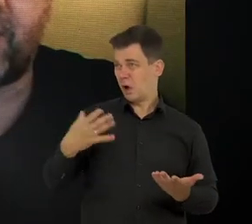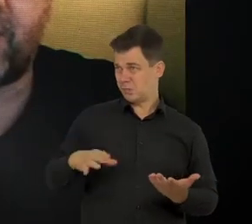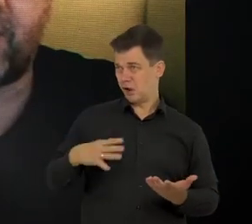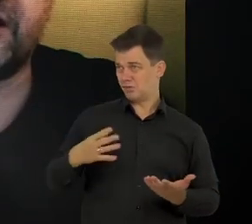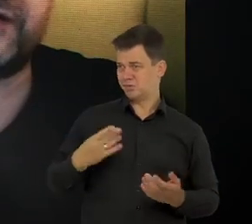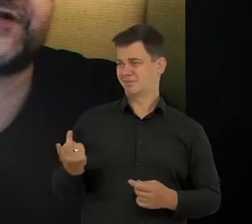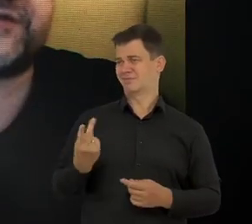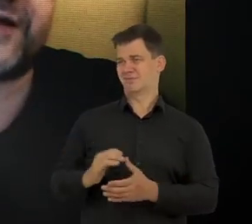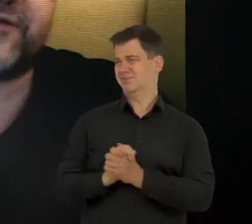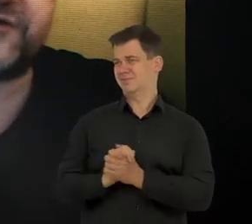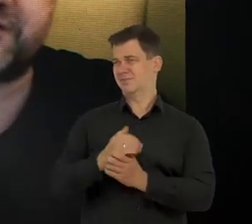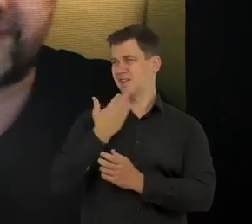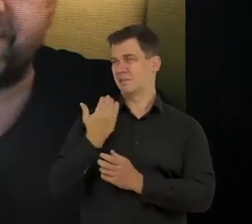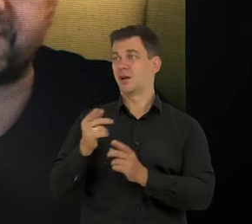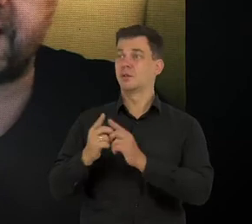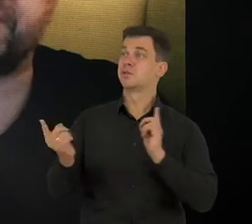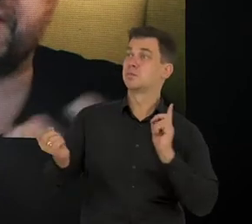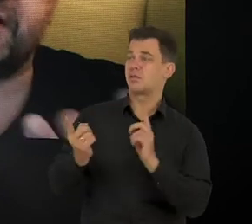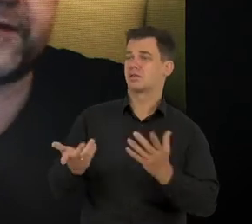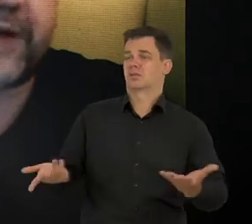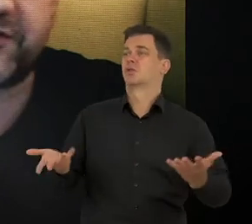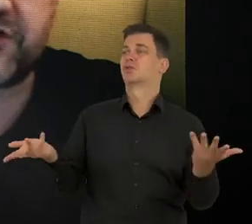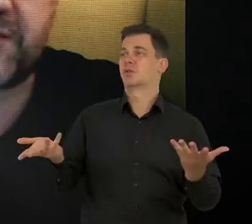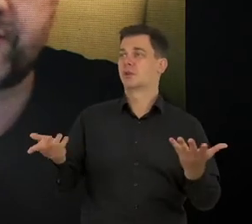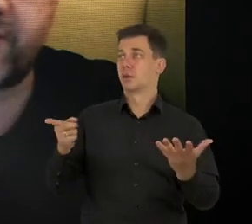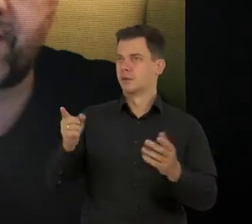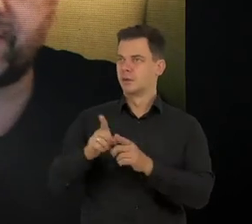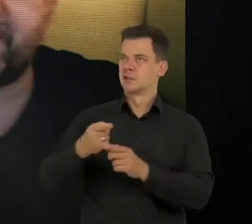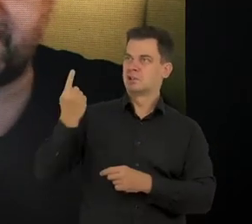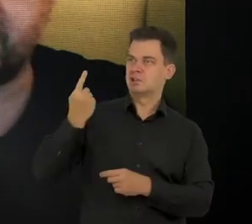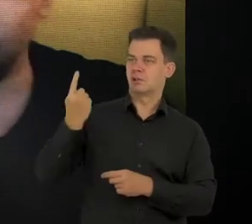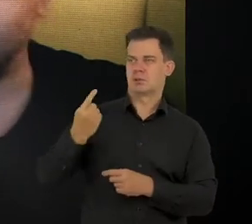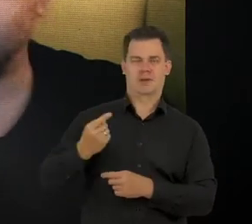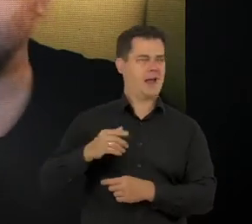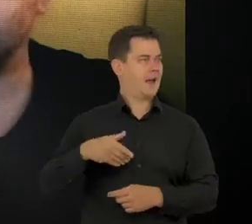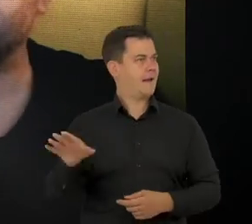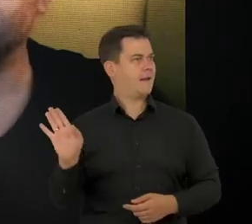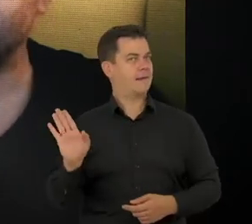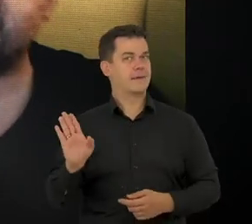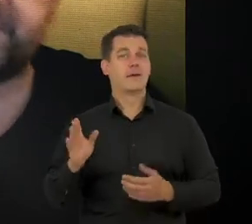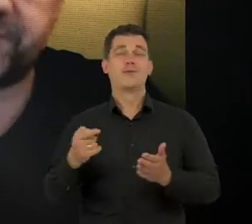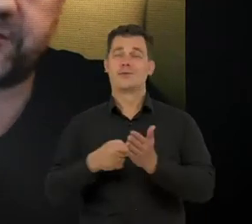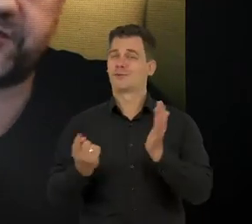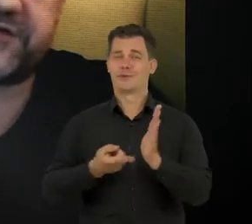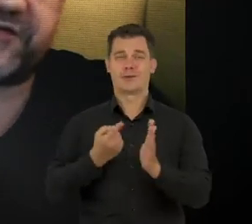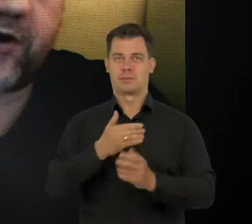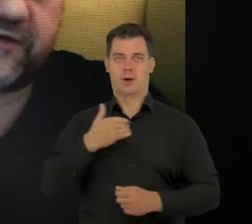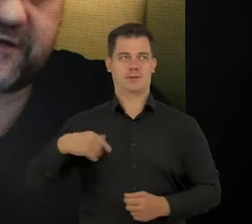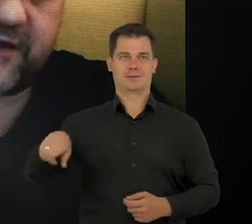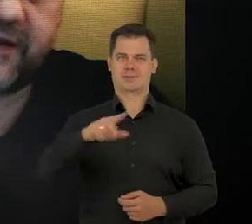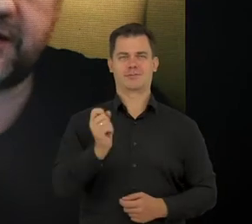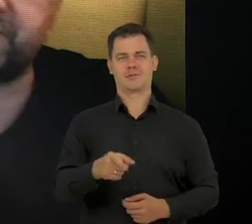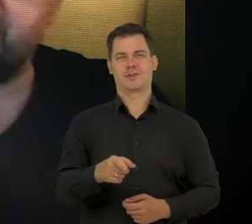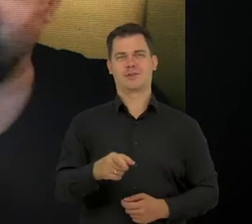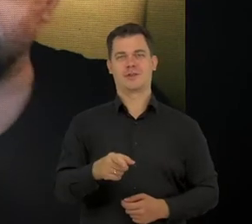obchodzi, właściwie są często niedostępni, bardzo źle mówią i to jest częsta przypadłość, zwłaszcza w